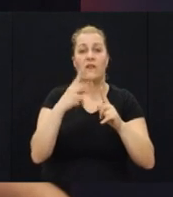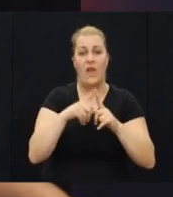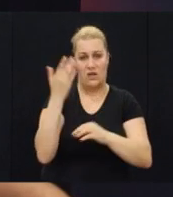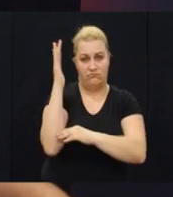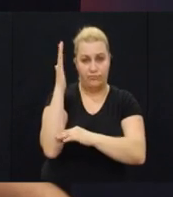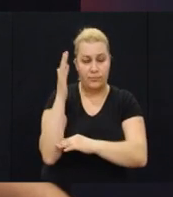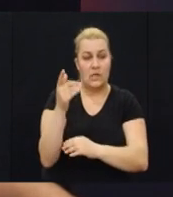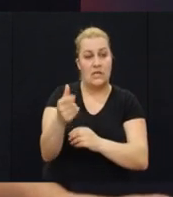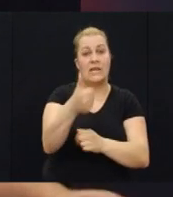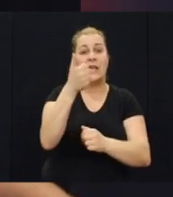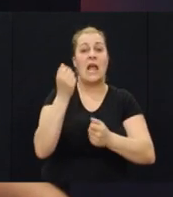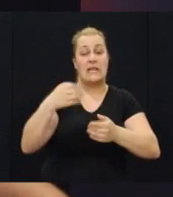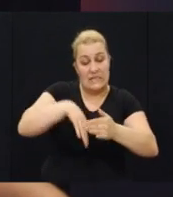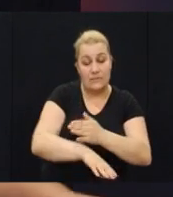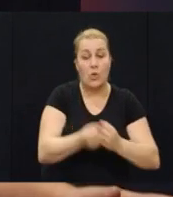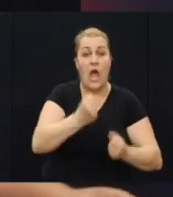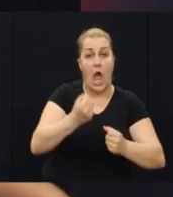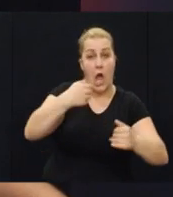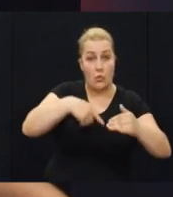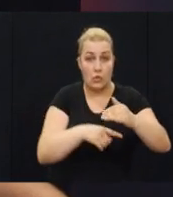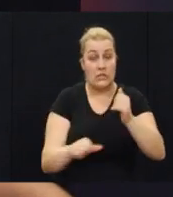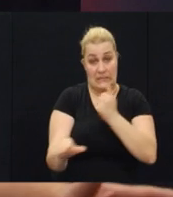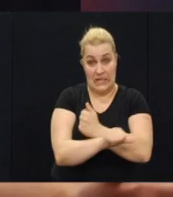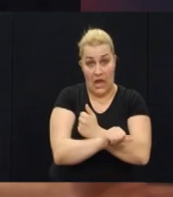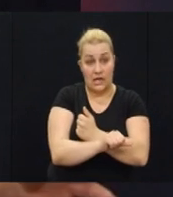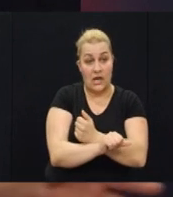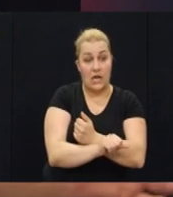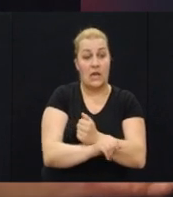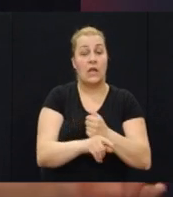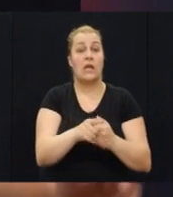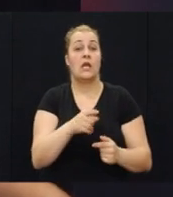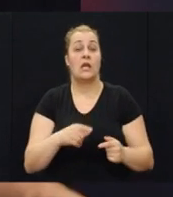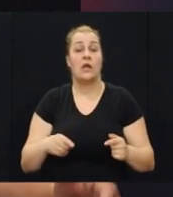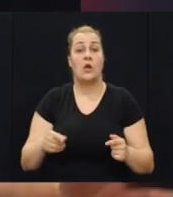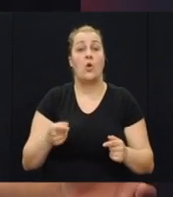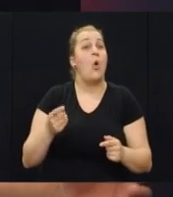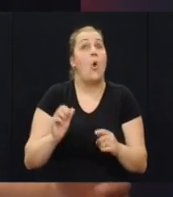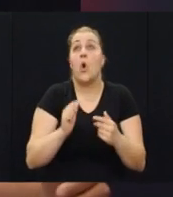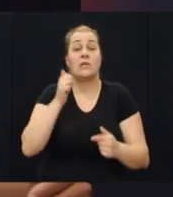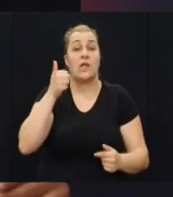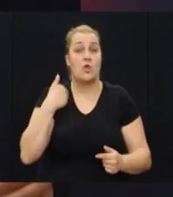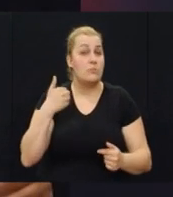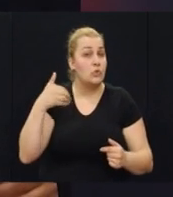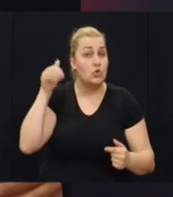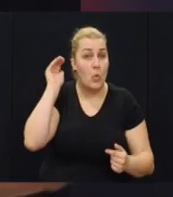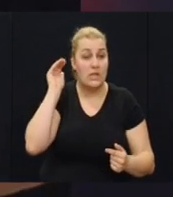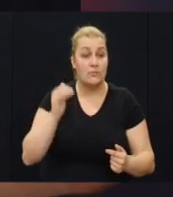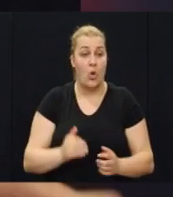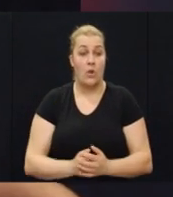jedan je ispod auta, sakrije tamo nekog auto i tu je, odjednom smo čuli